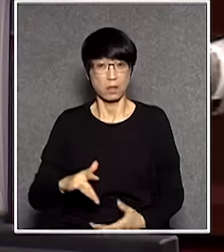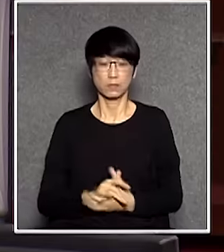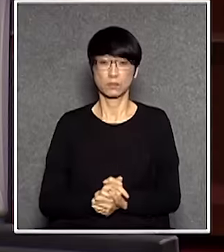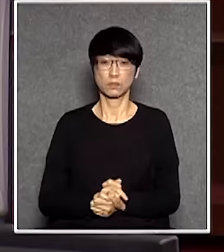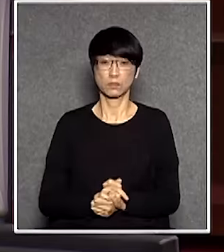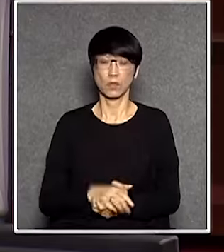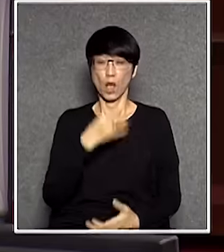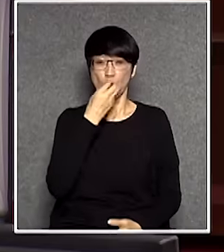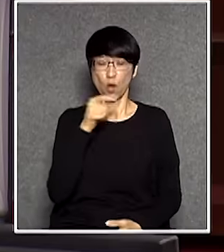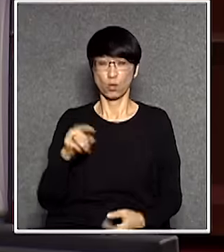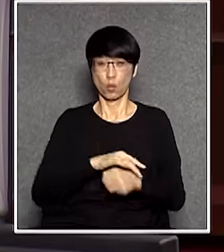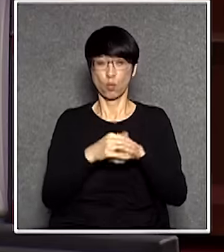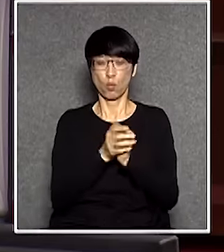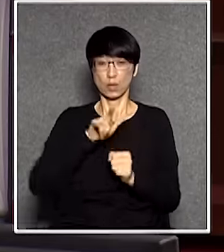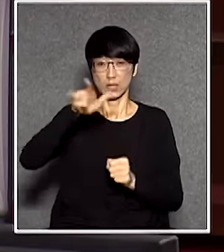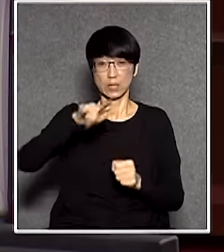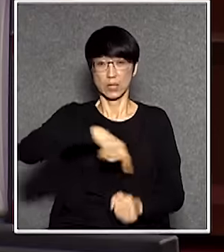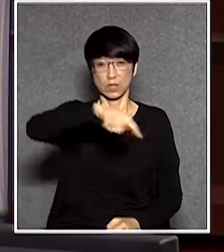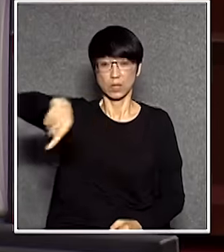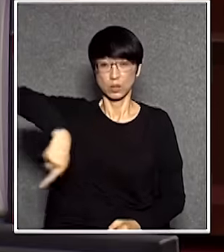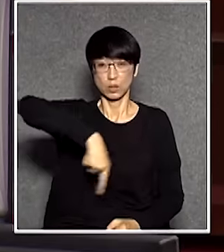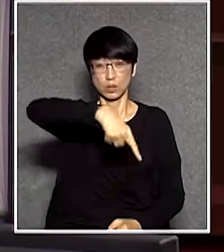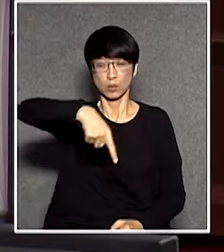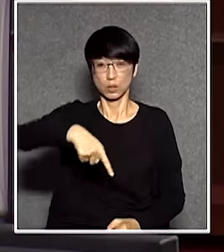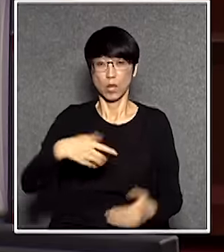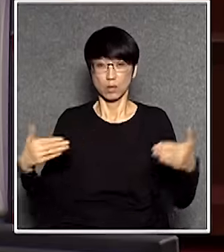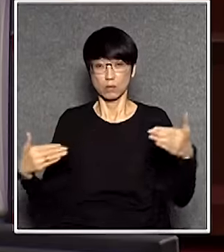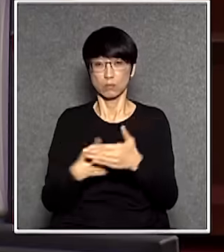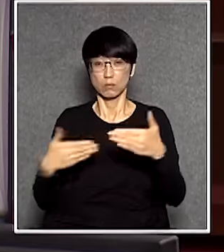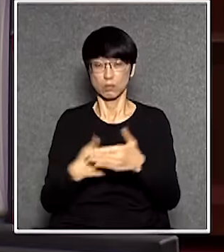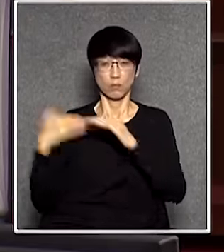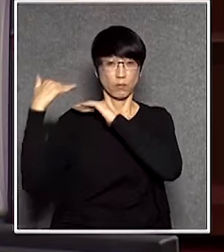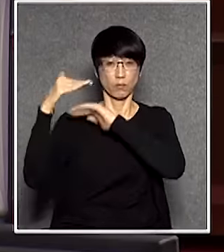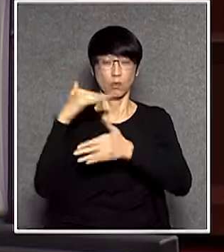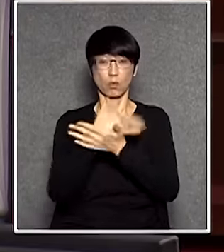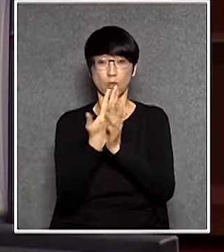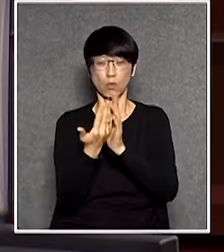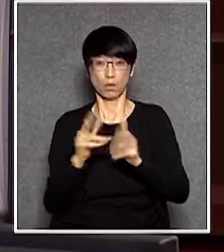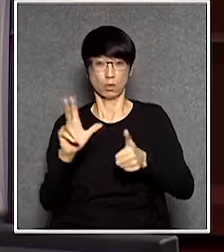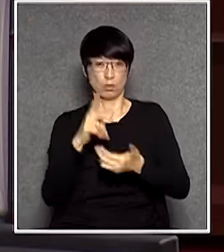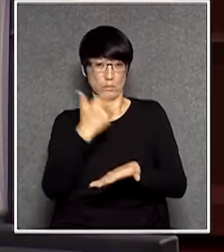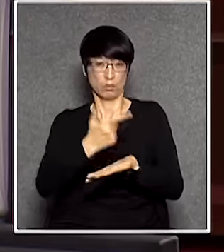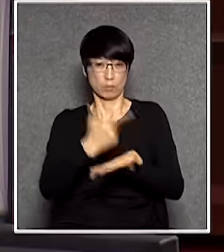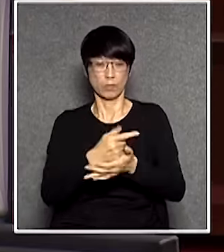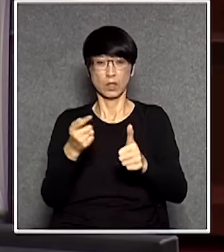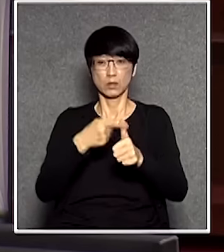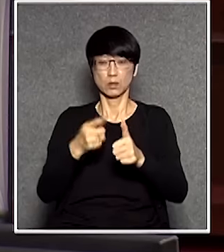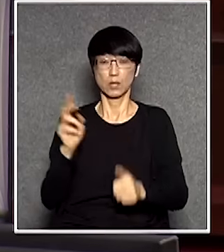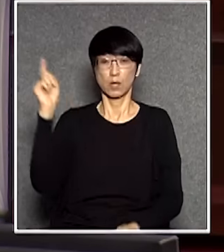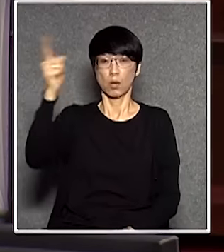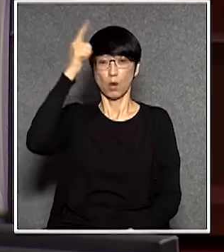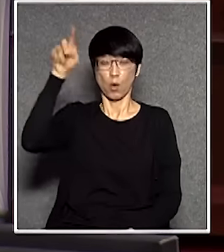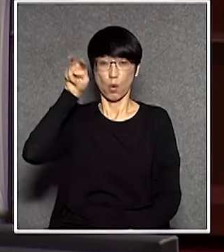香港那個國際機場是一個國際航運的樞紐來的是不是先有這個空管系統就是